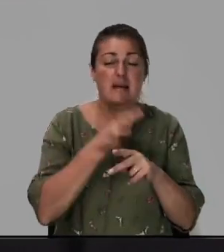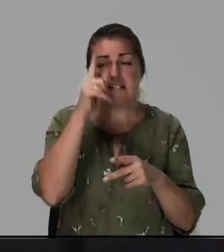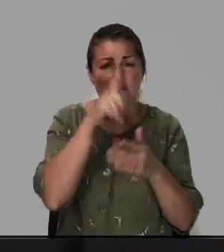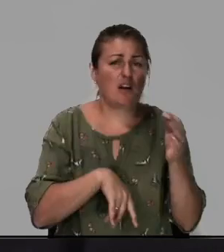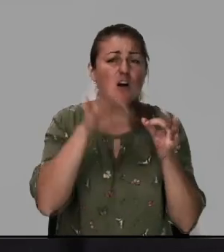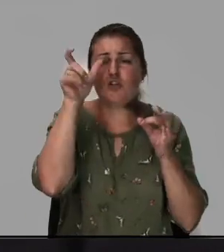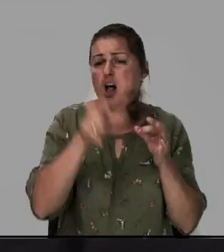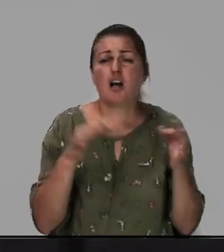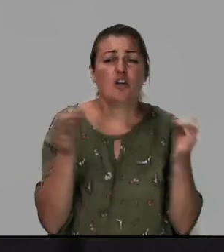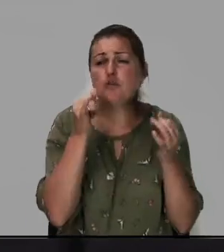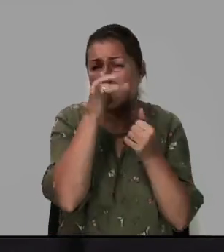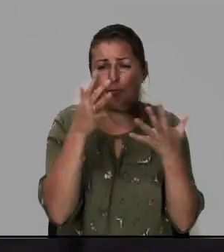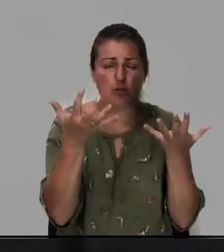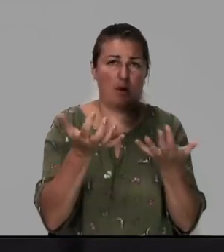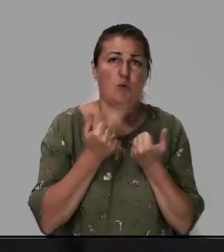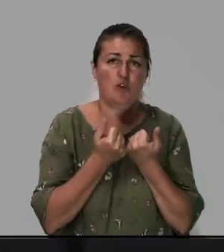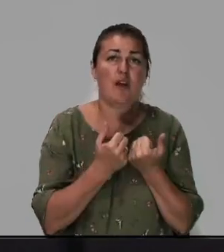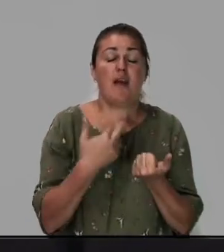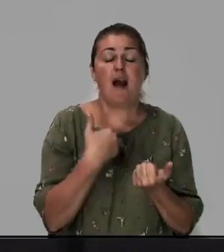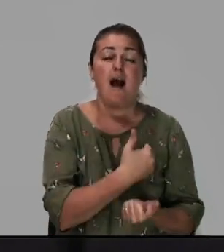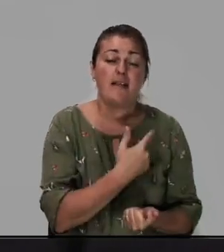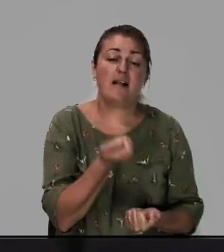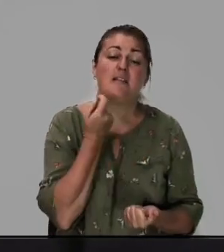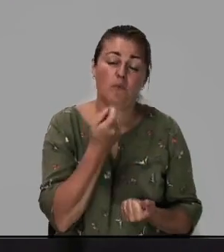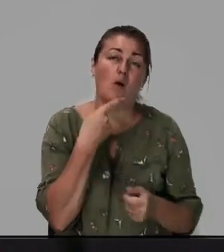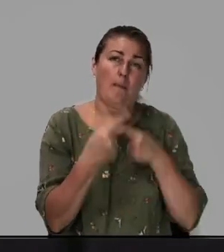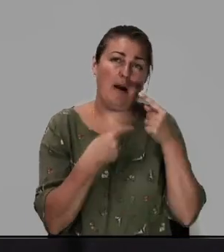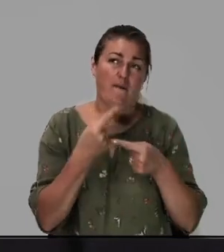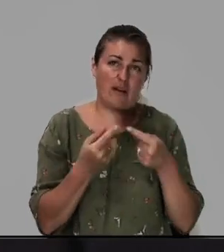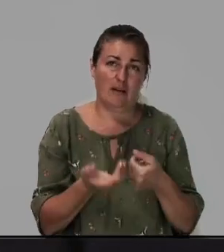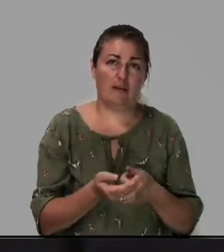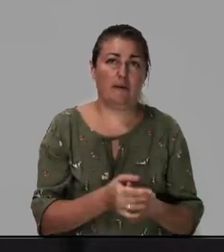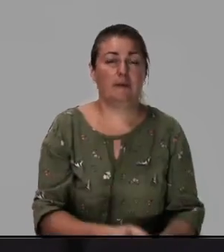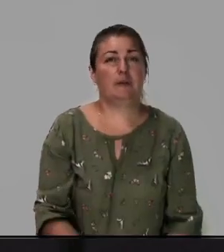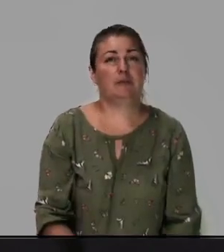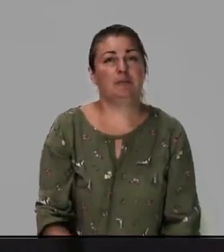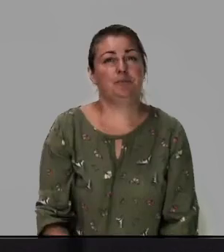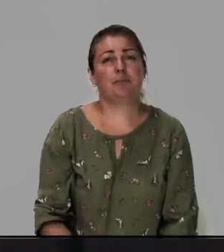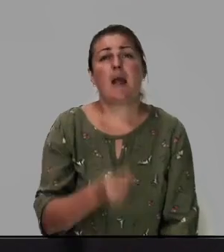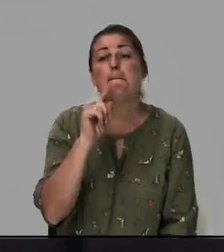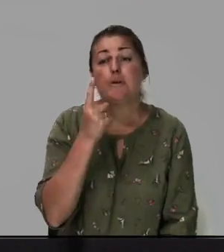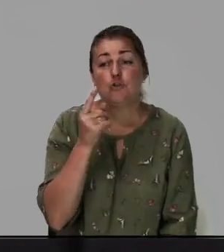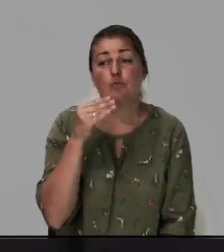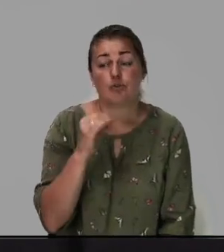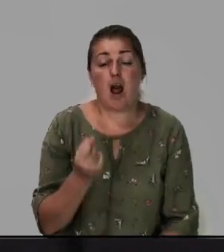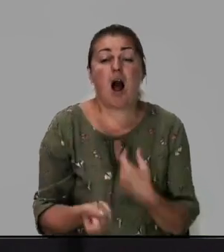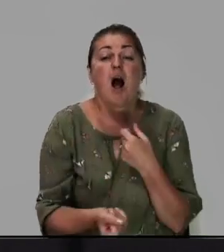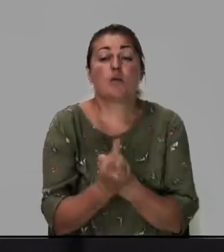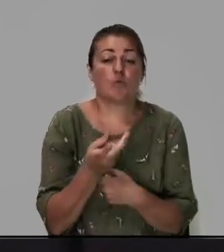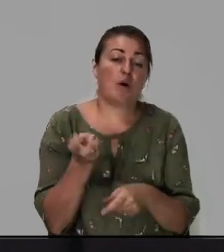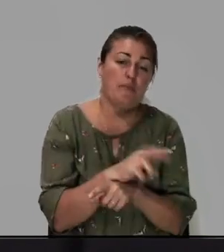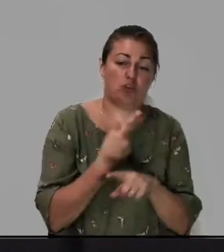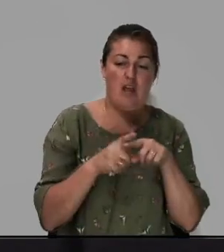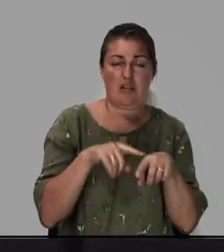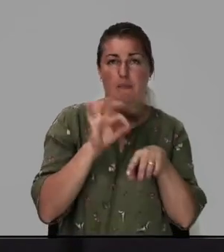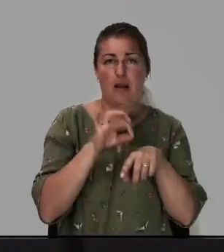ничего не может получить. Я хотел немного поговорить, почему же, откуда же пришли эти